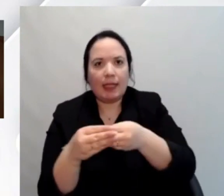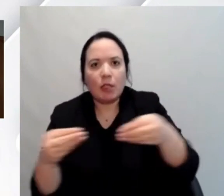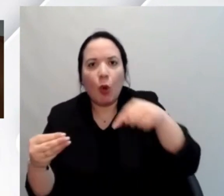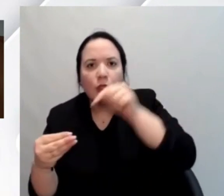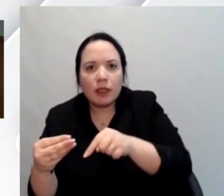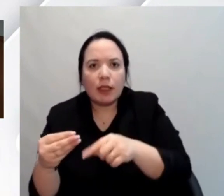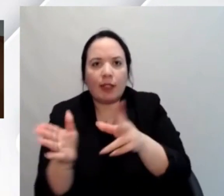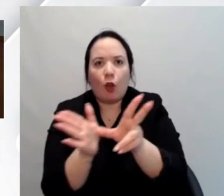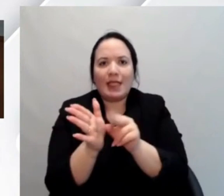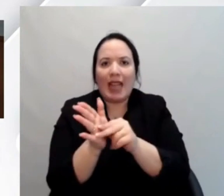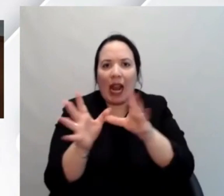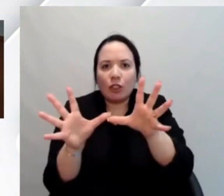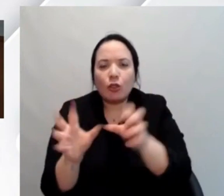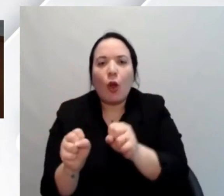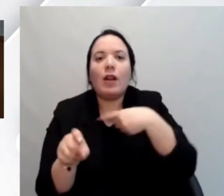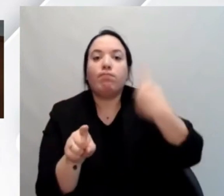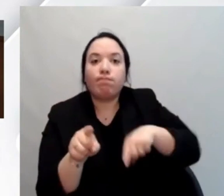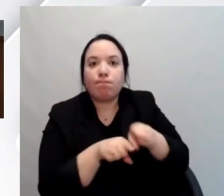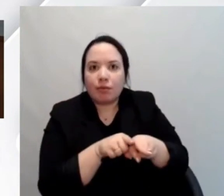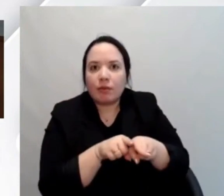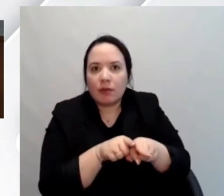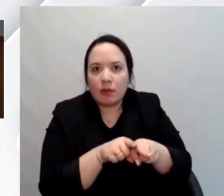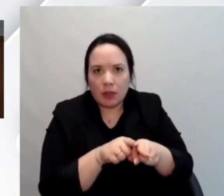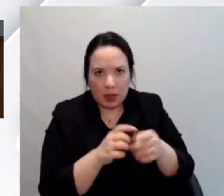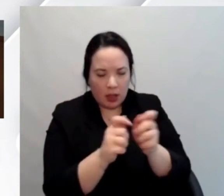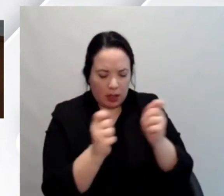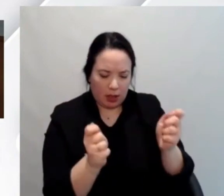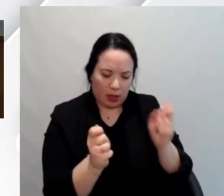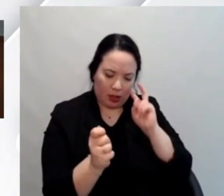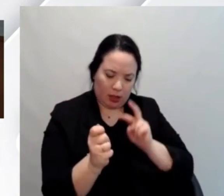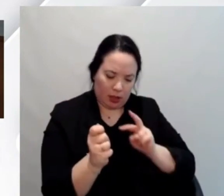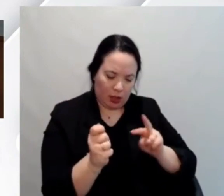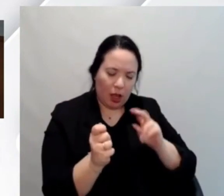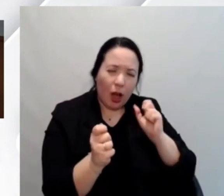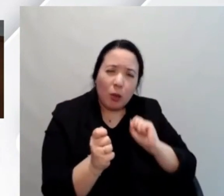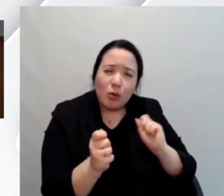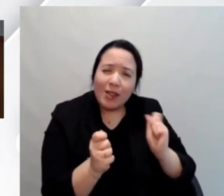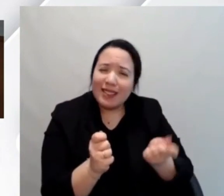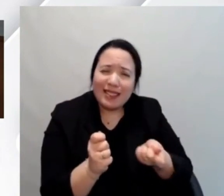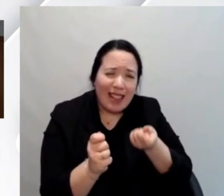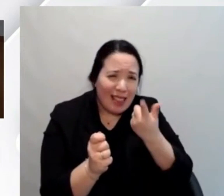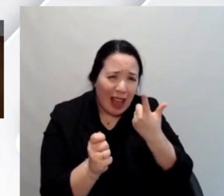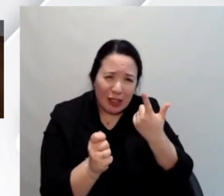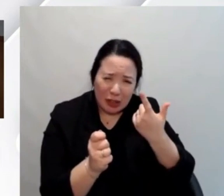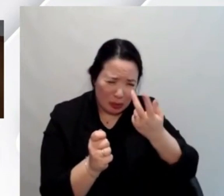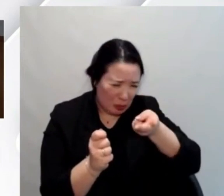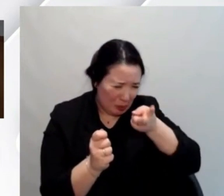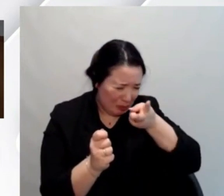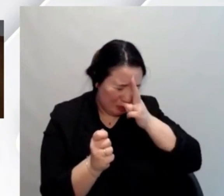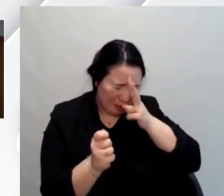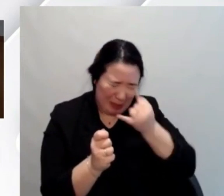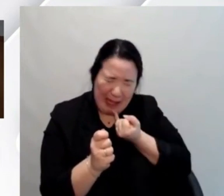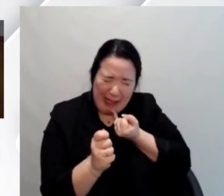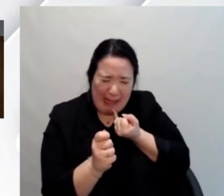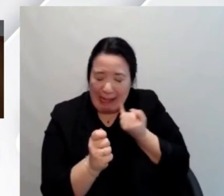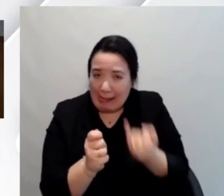installare qualsiasi cosa anche il minimo dettaglio il più insignificante quello che sembra il più scontato